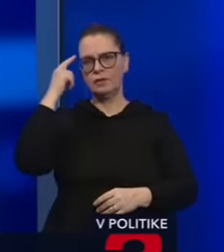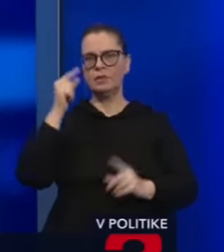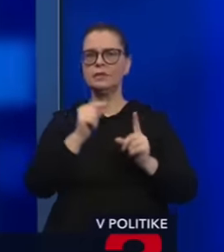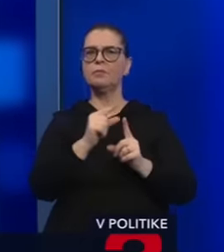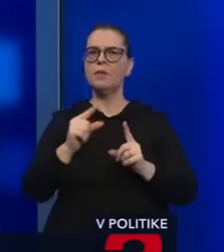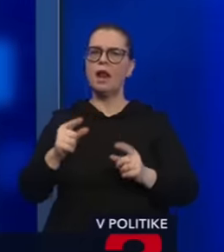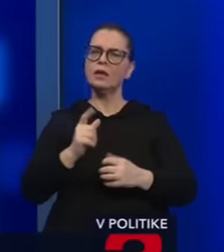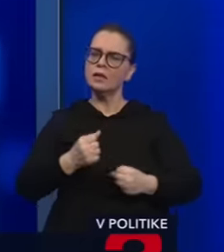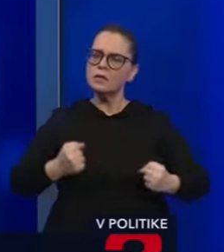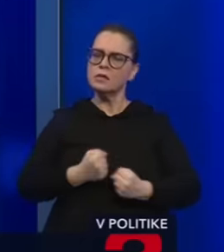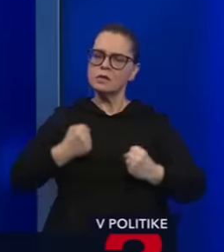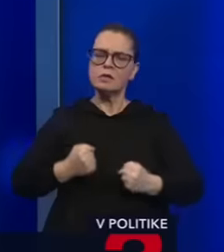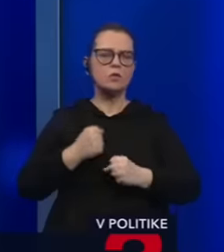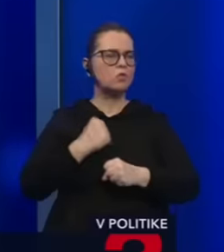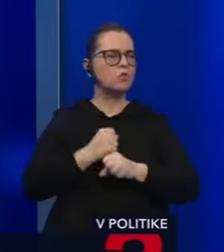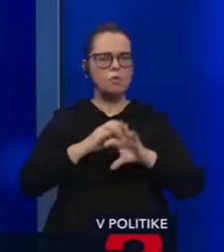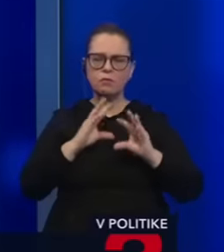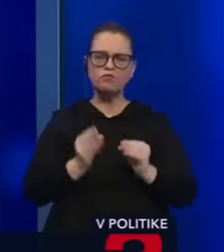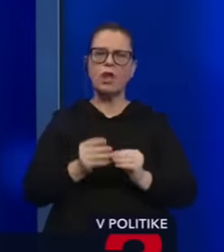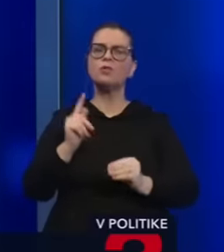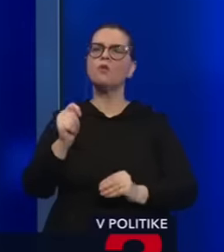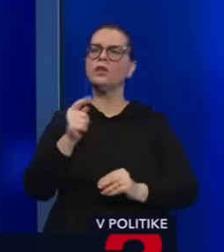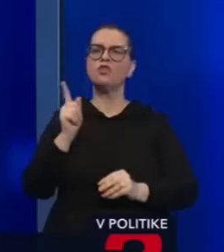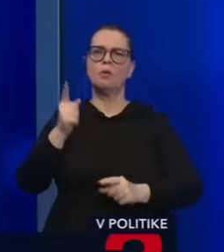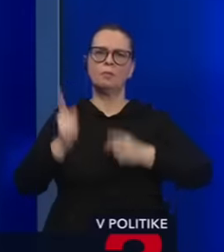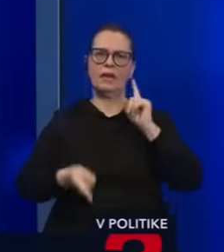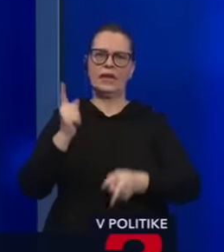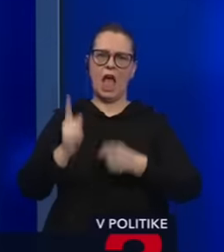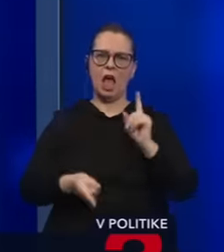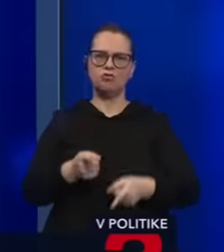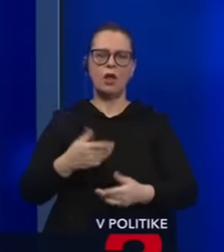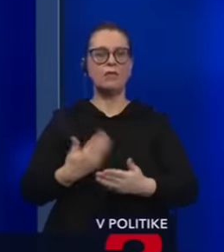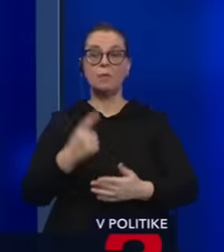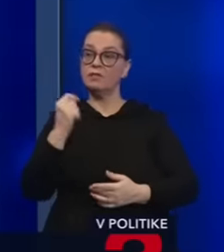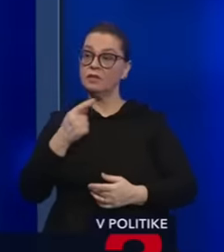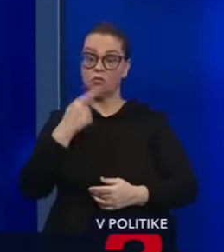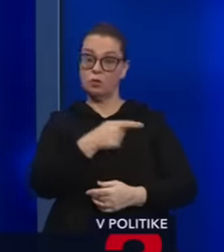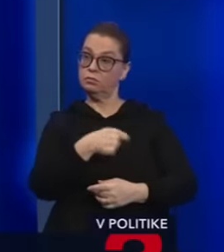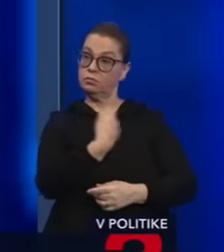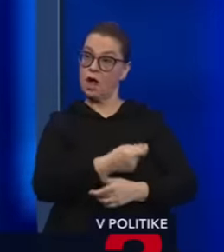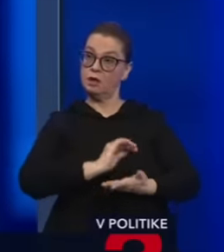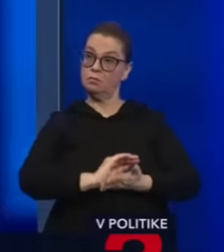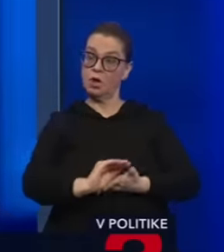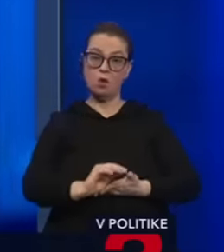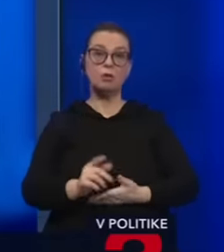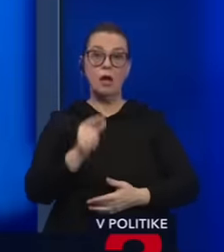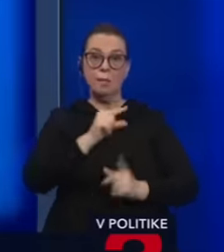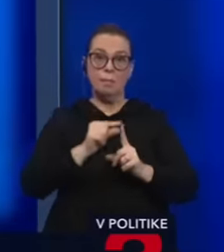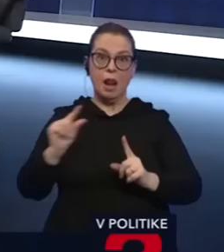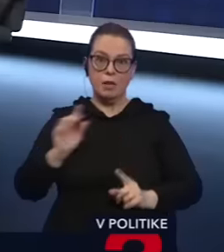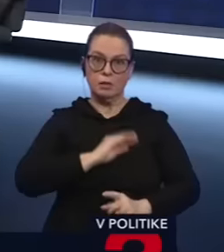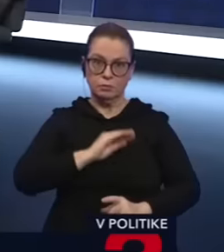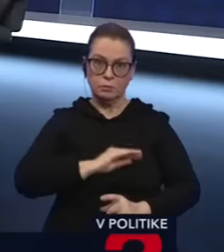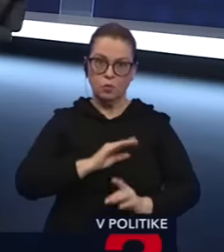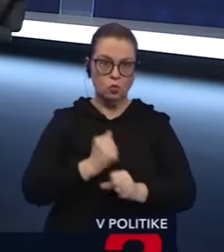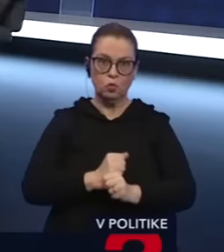všetko, čo mu Fico nakáže. Keď mu Fico ukáže na nejakého zločinca, ktorý bol už odsudený, aby mu dal milosť Pelegrini bez váhaňa to urobí. Preto je veľmi